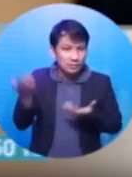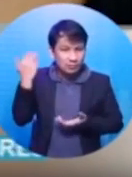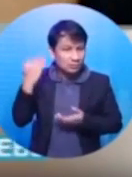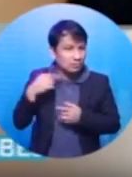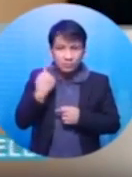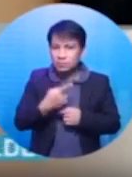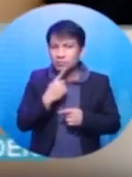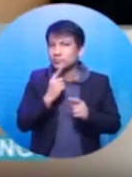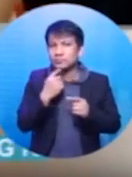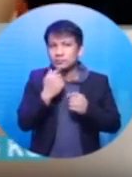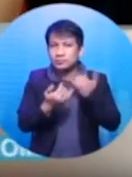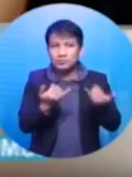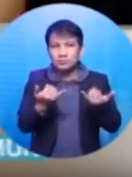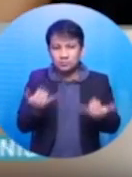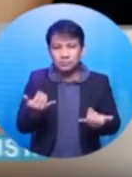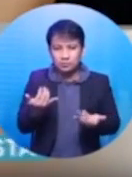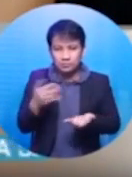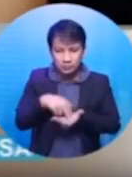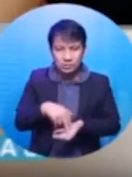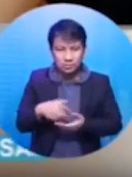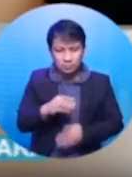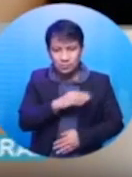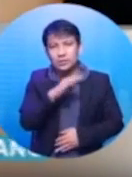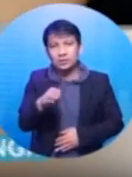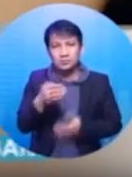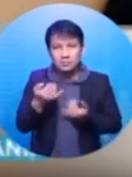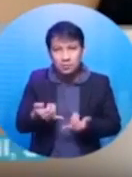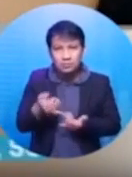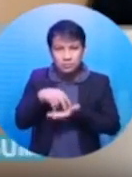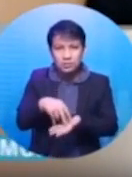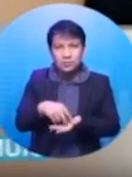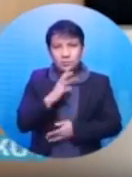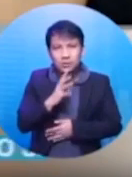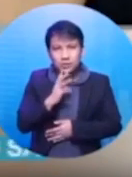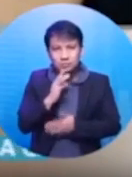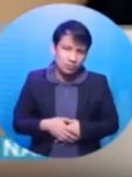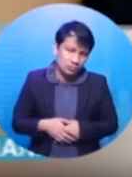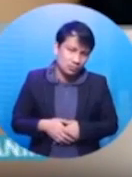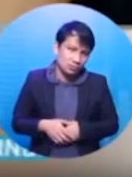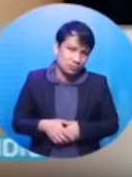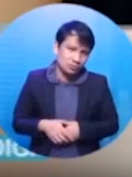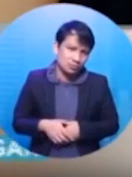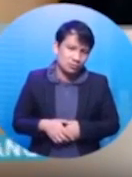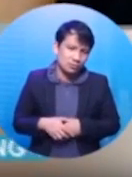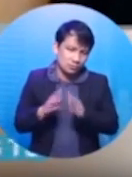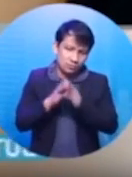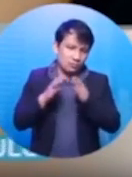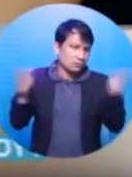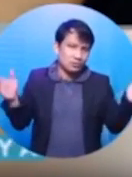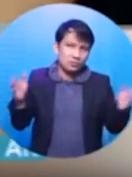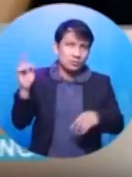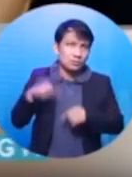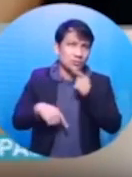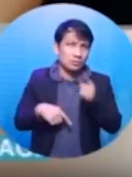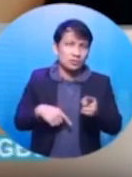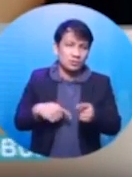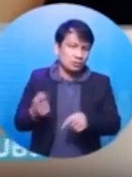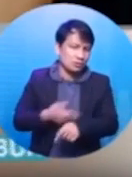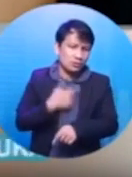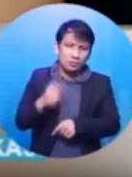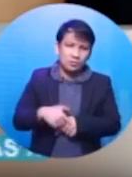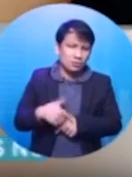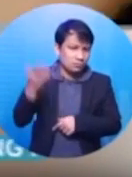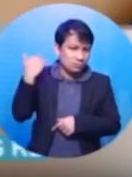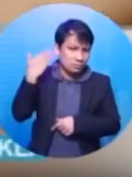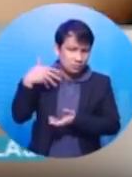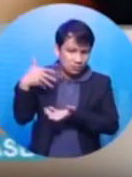ginagawa. Kaya lang po ako nagkaganito sa kanya. Okay. Sobra na po natin nga po. Hindi niya po ako